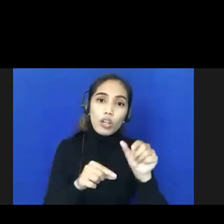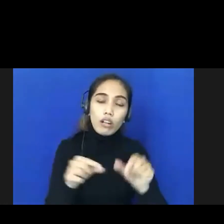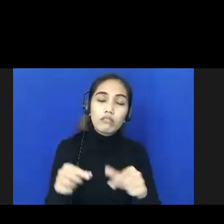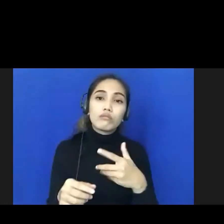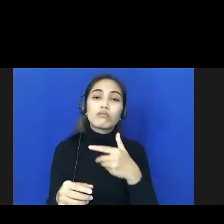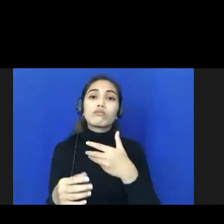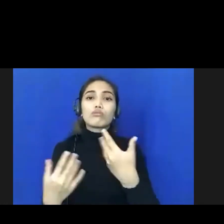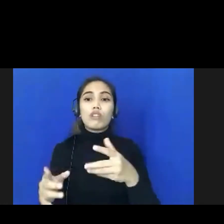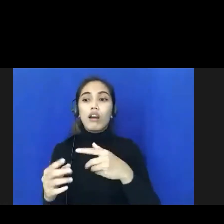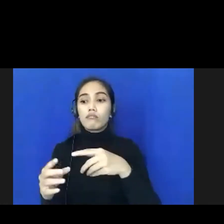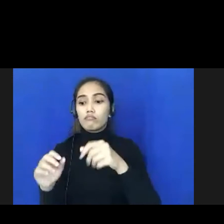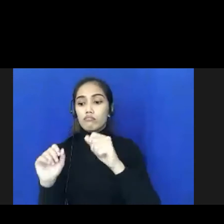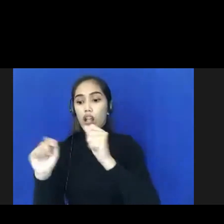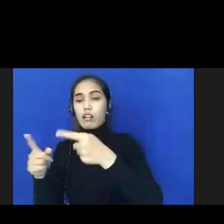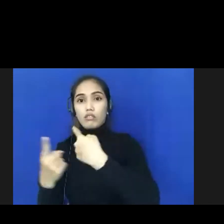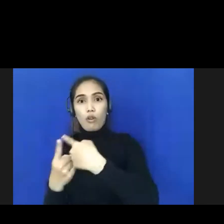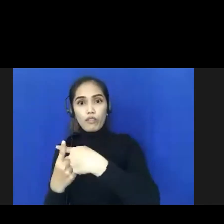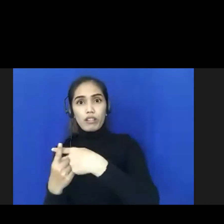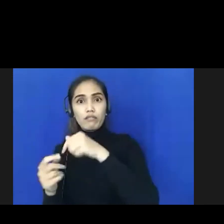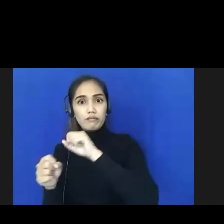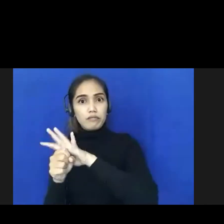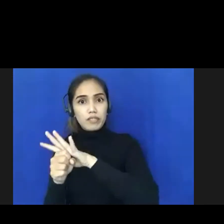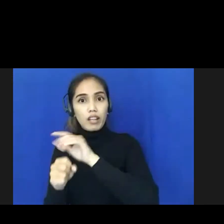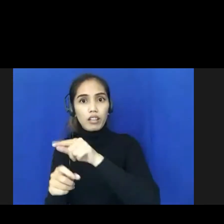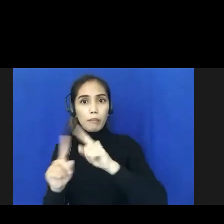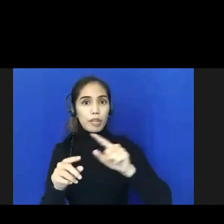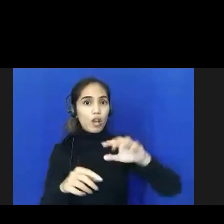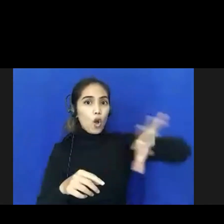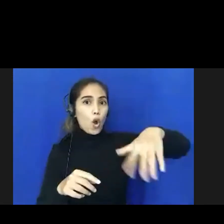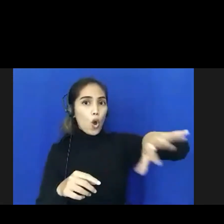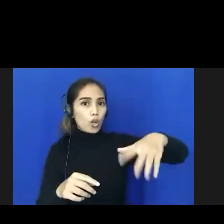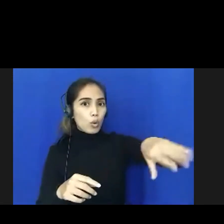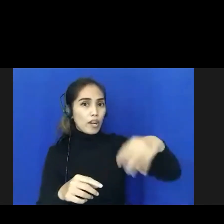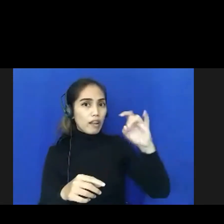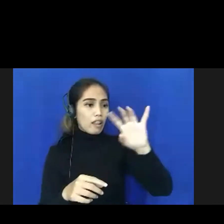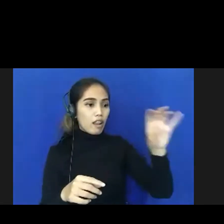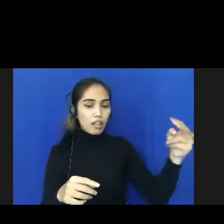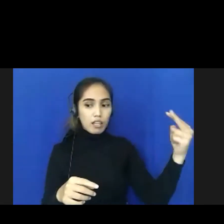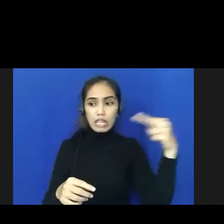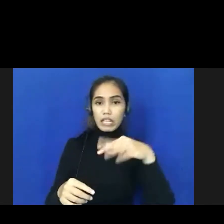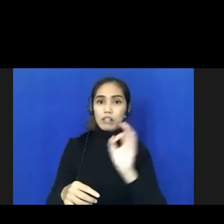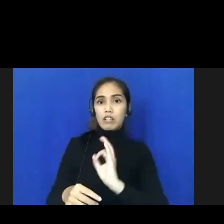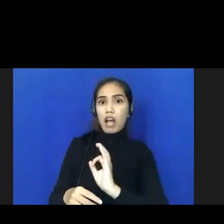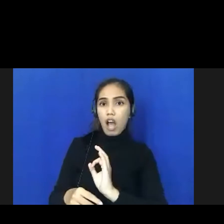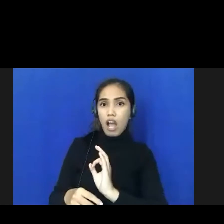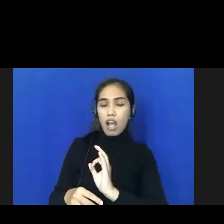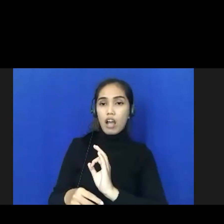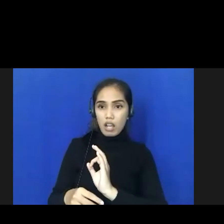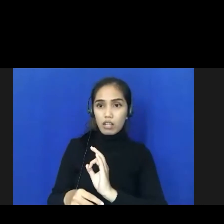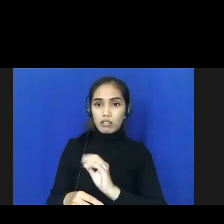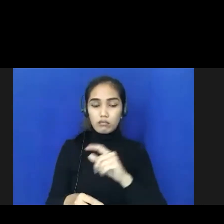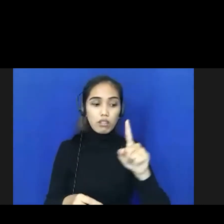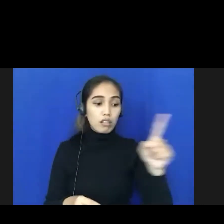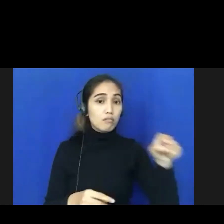tetapi mungkin keluarga yang lain tidak melihat hasilnya jadi mereka minta mana hasilnya kenapa seperti ini